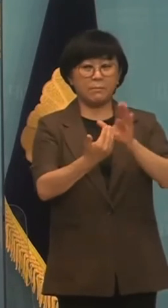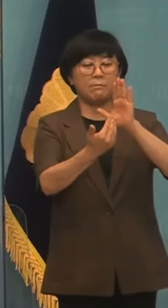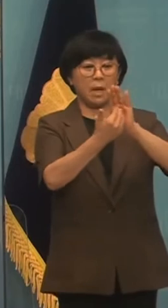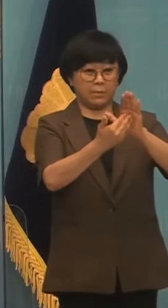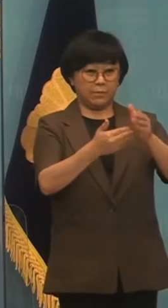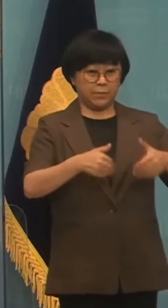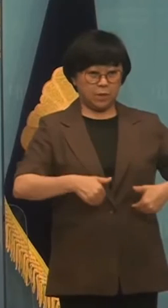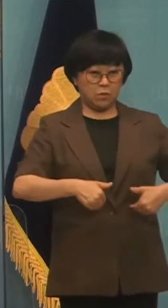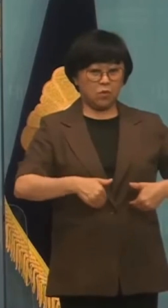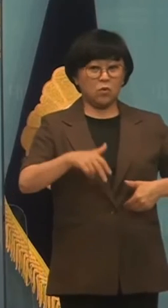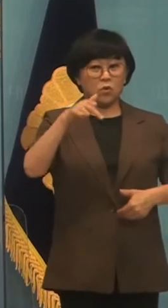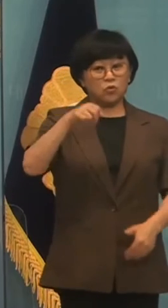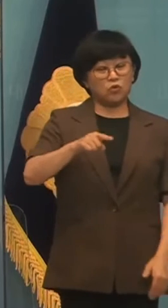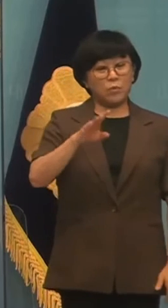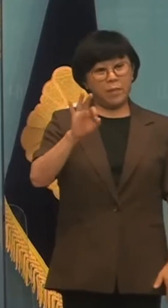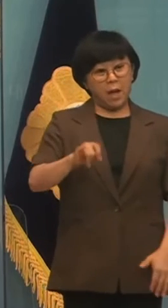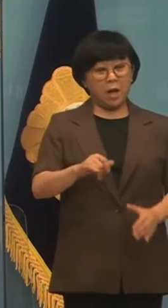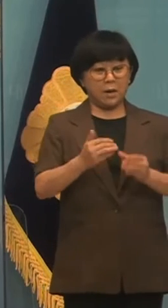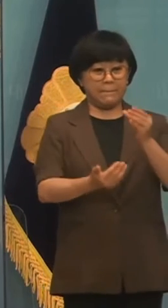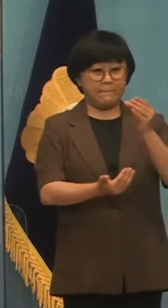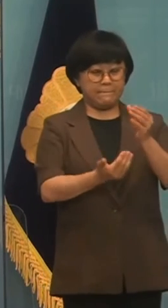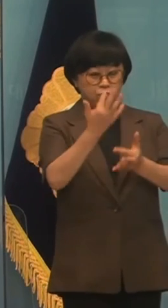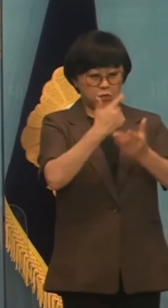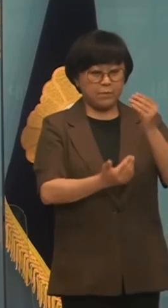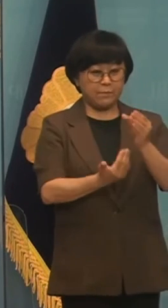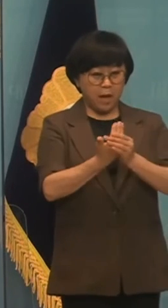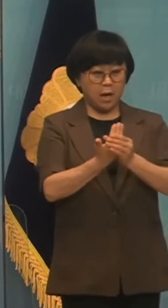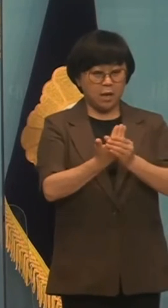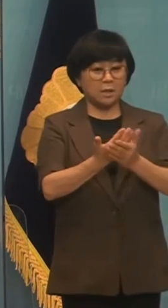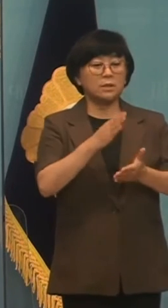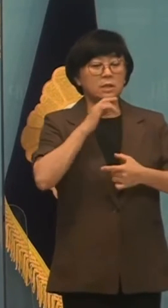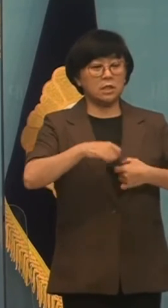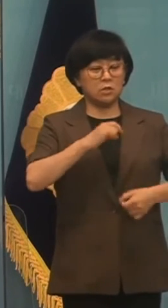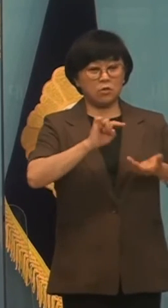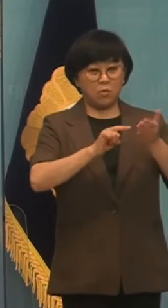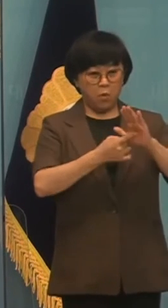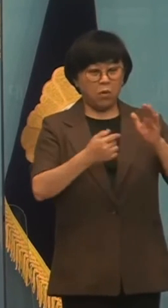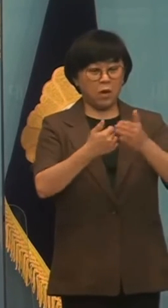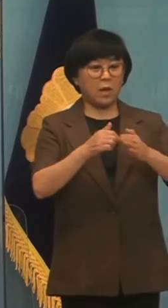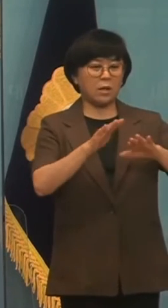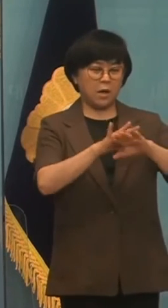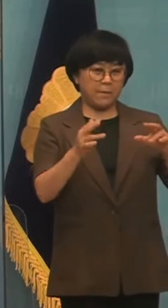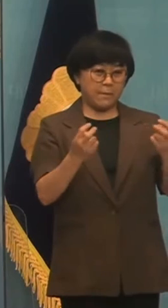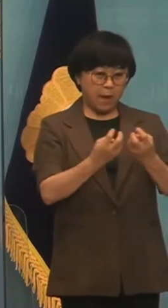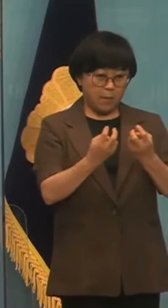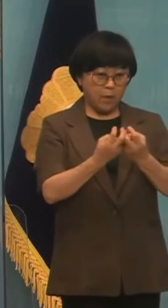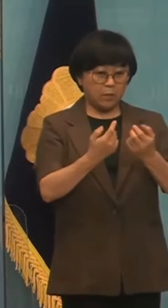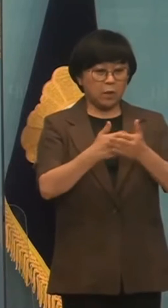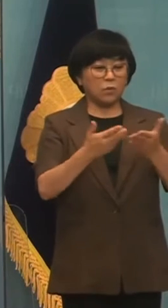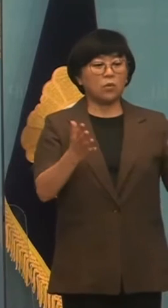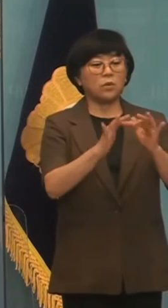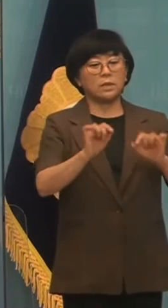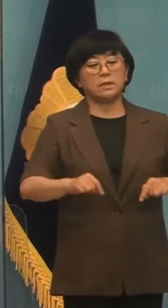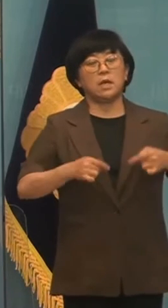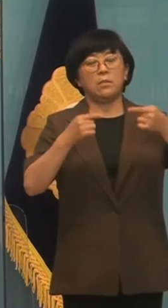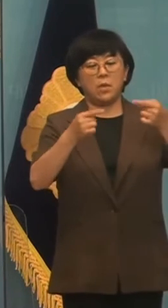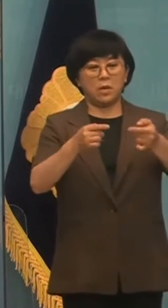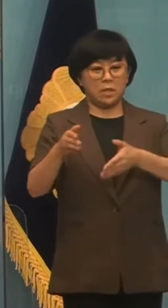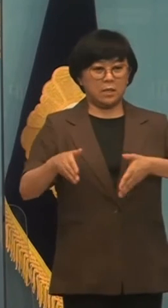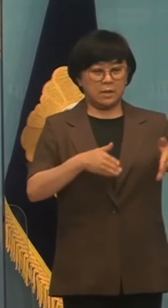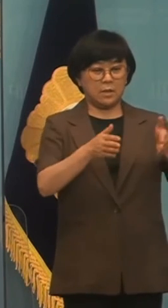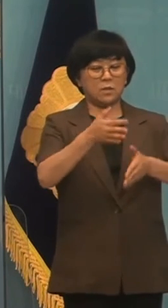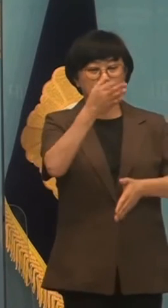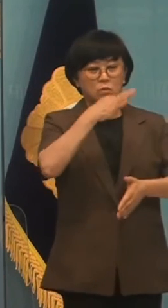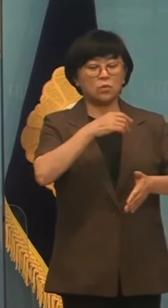쿠팡 화재청사 증상규명과 대책 마련에 어떠한 불이익도 없이 노동자 참여의 길을 열어야